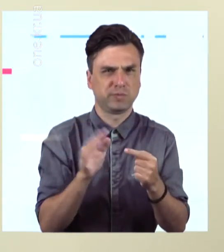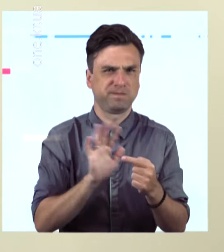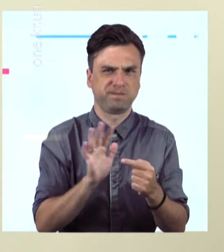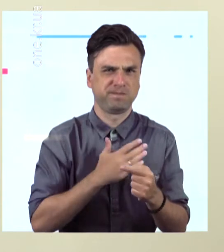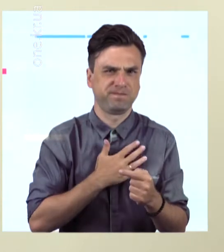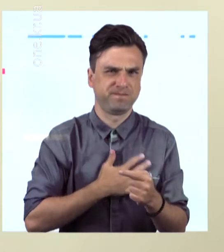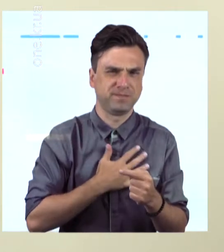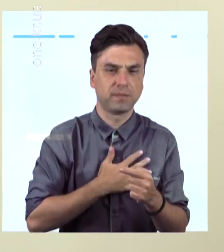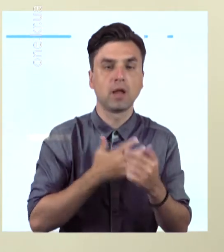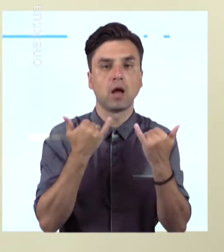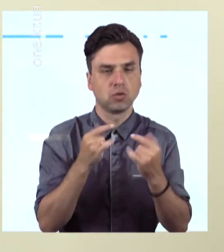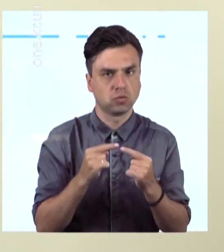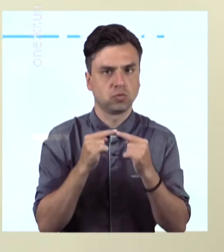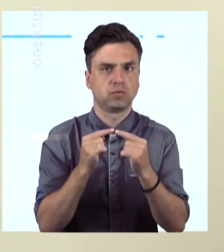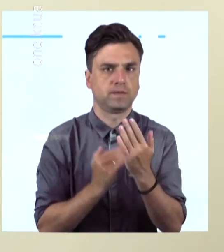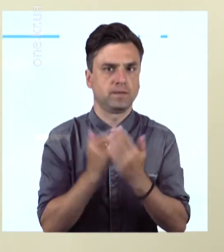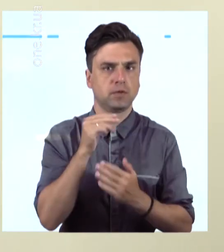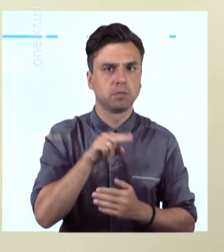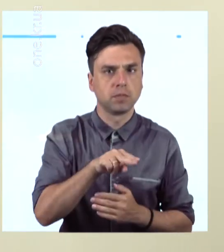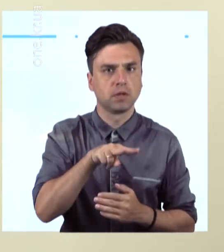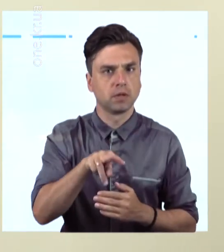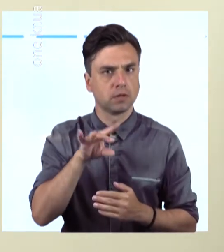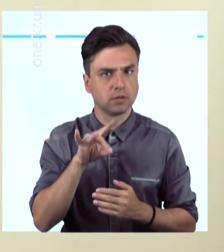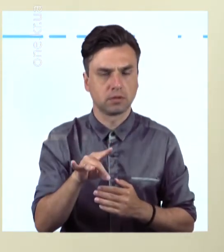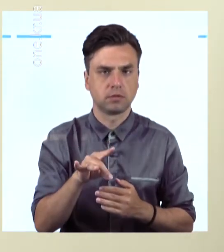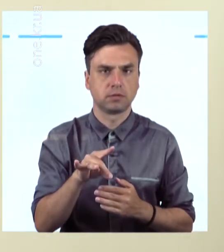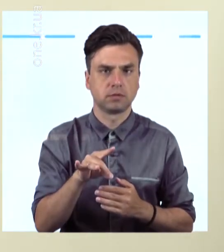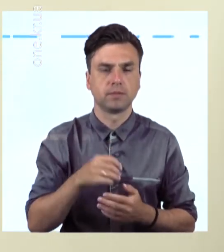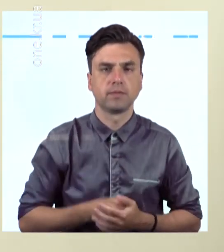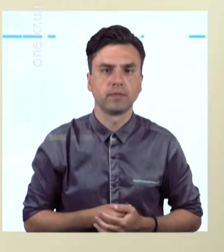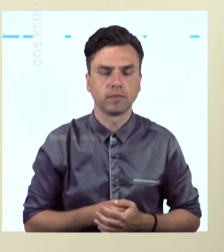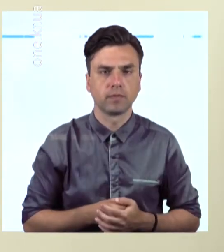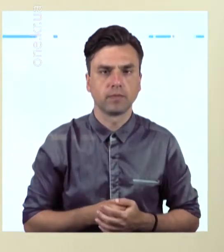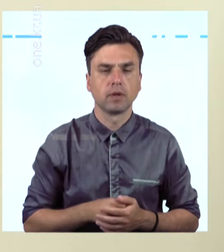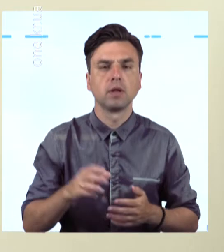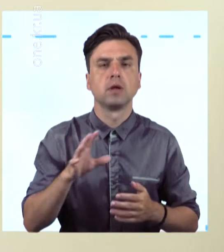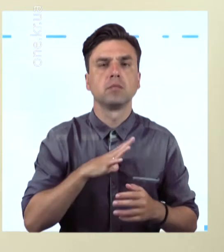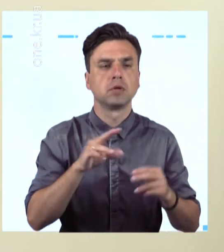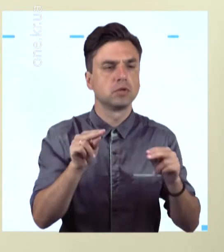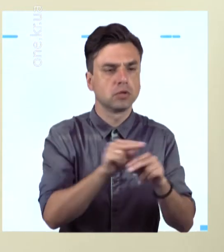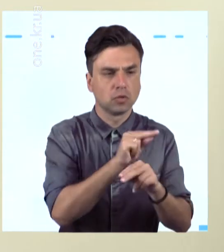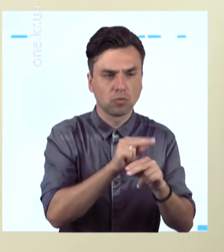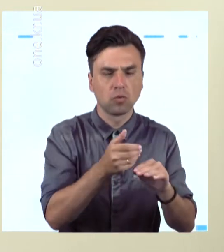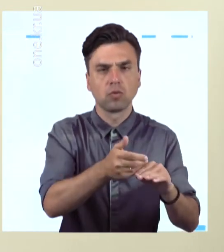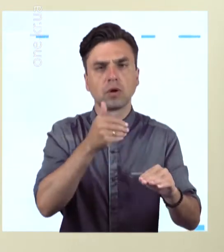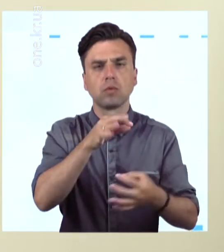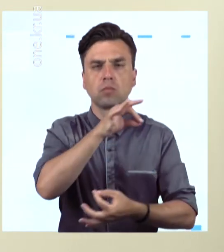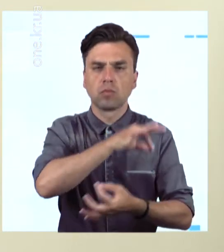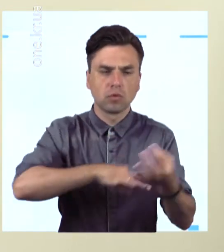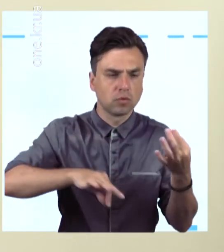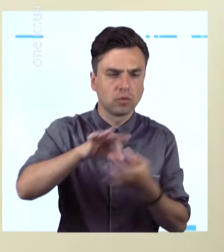методикою ПЛР, тобто полімеразна лицькова реакція. Ремонт був виготовлений і проєкт до ремонту